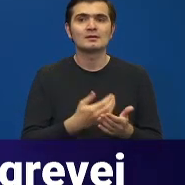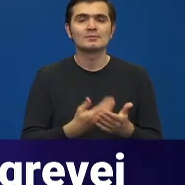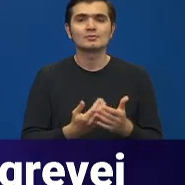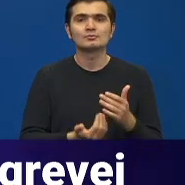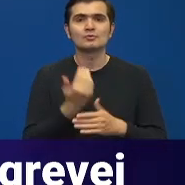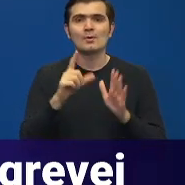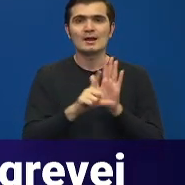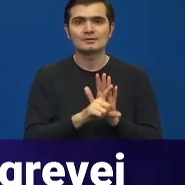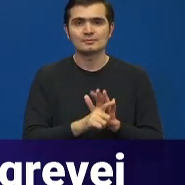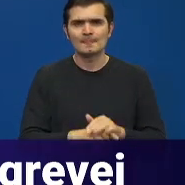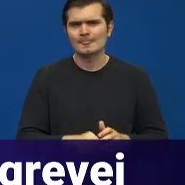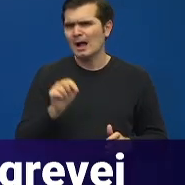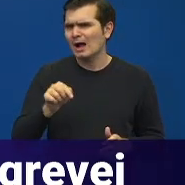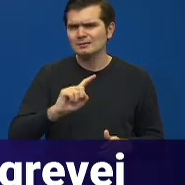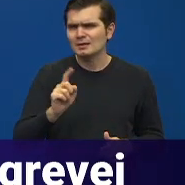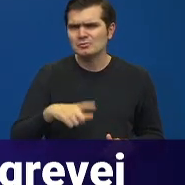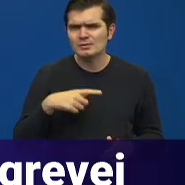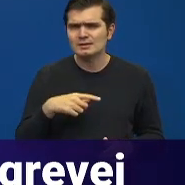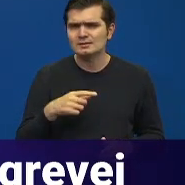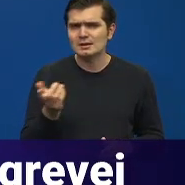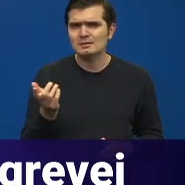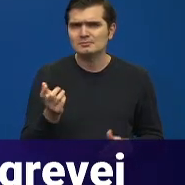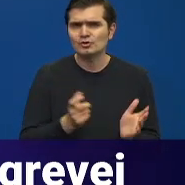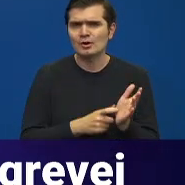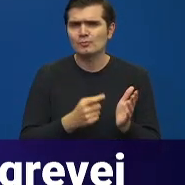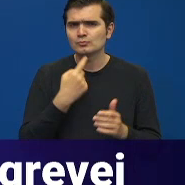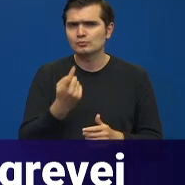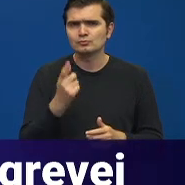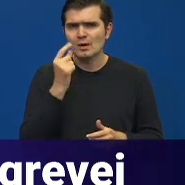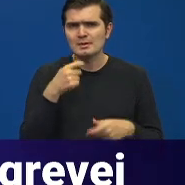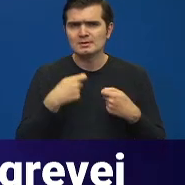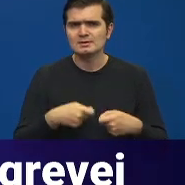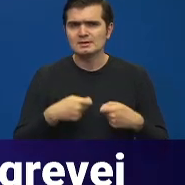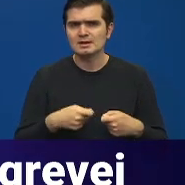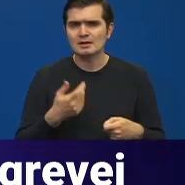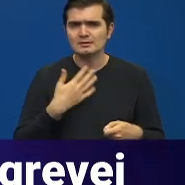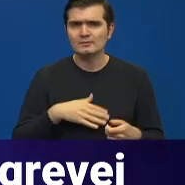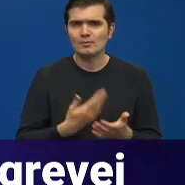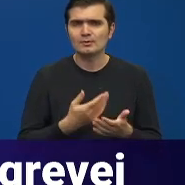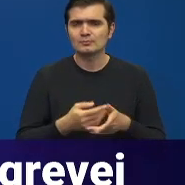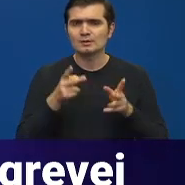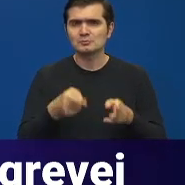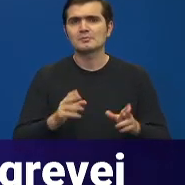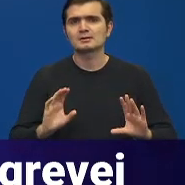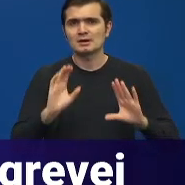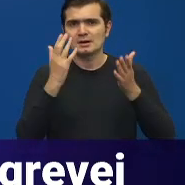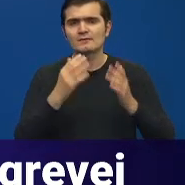noua legea salariul mediu. Dar asta nu este ceea ce au spus de sindicaliștii că își doresc, a fost încât trebuie să o prea.